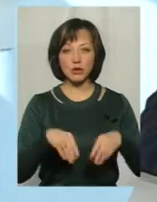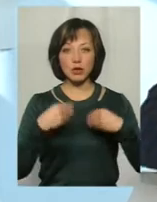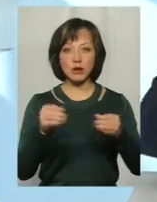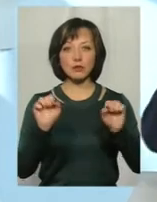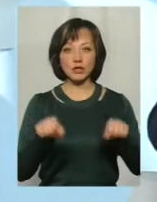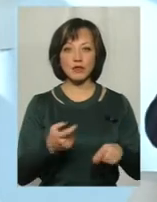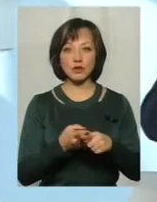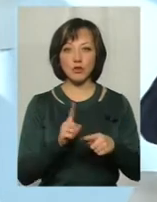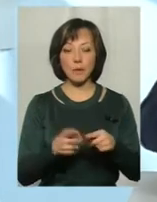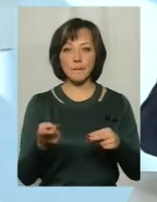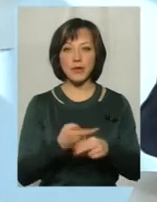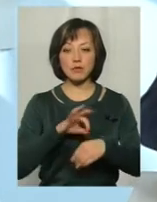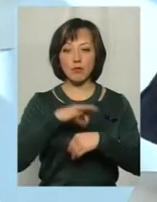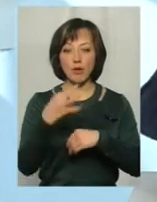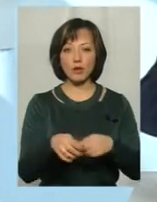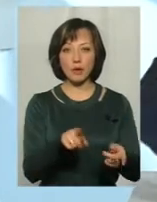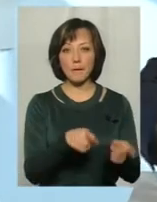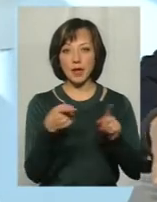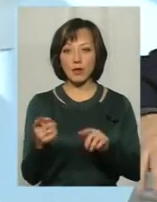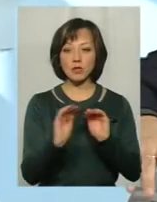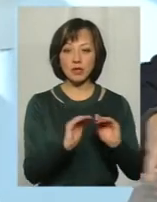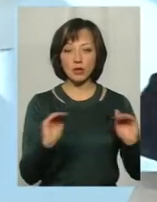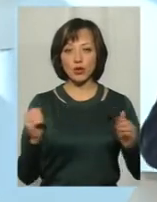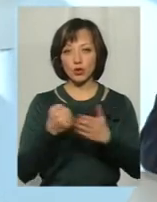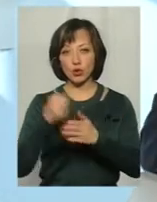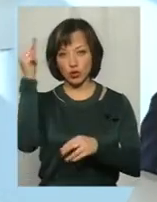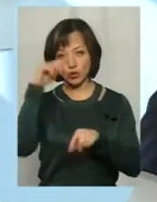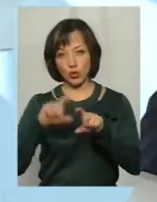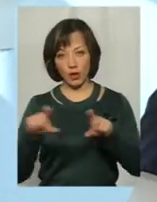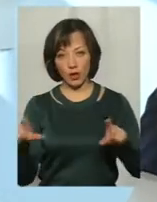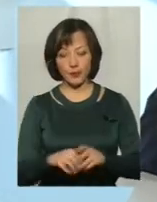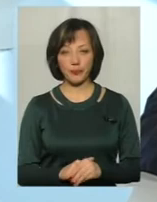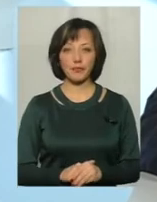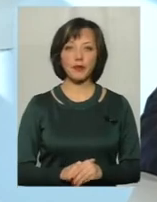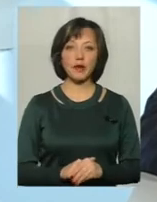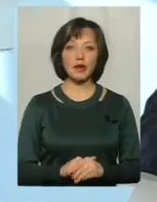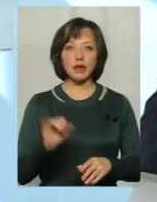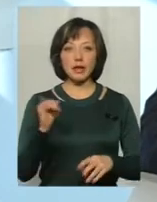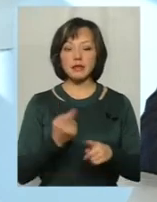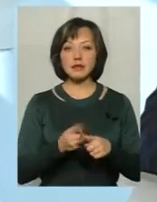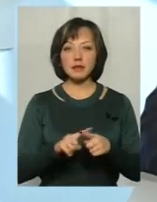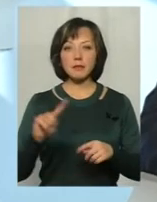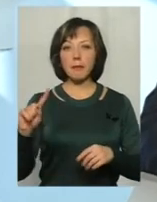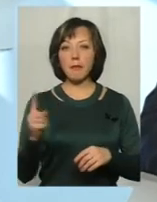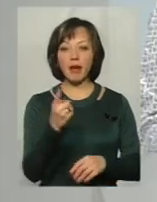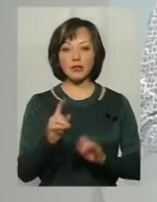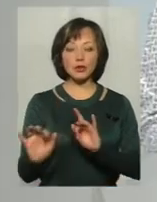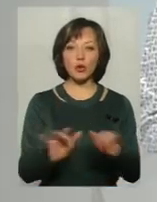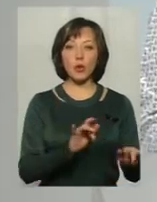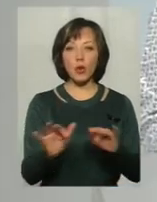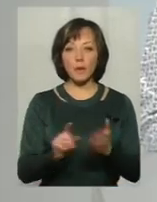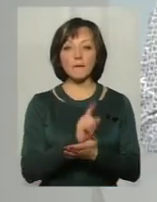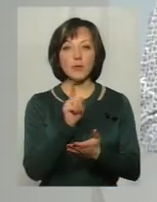можливість цього безболісного переходу від садочка відповідно до школи. І це такі перші ластівки, які